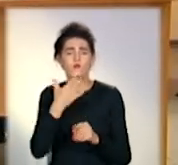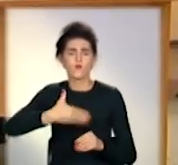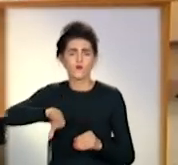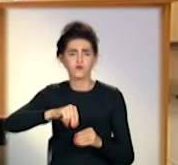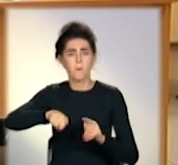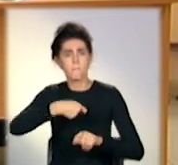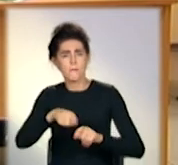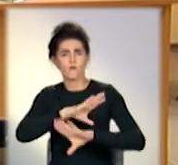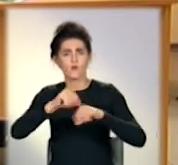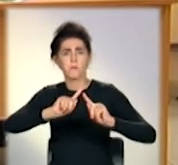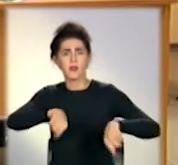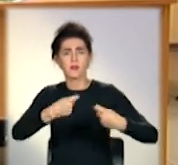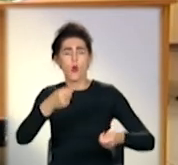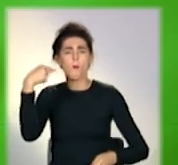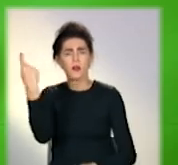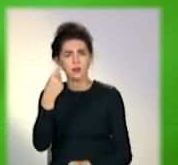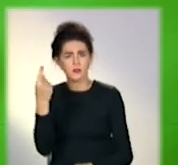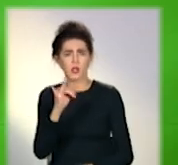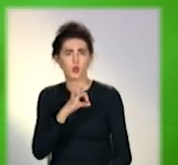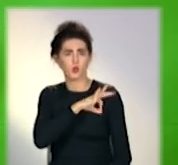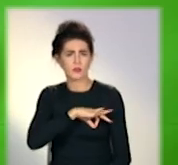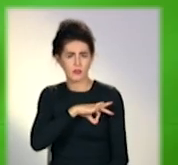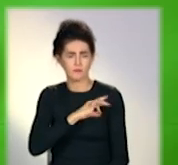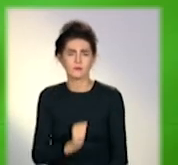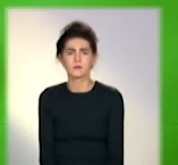передадуть до обласного штабу партії та юристам.